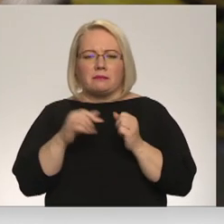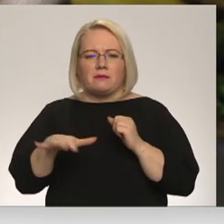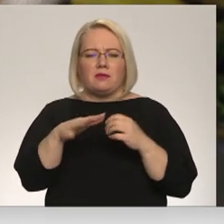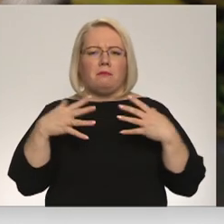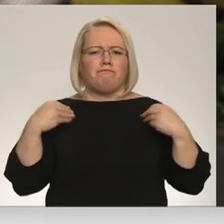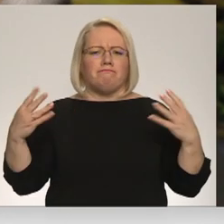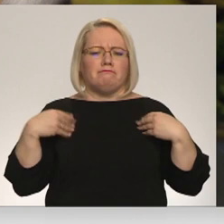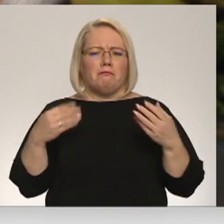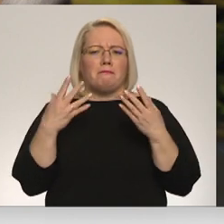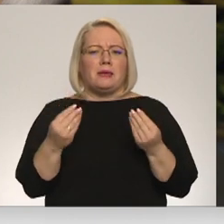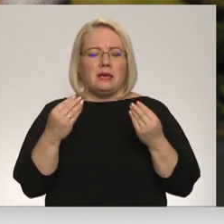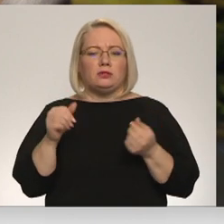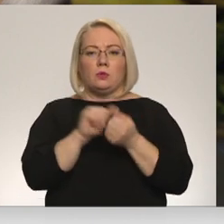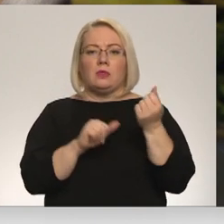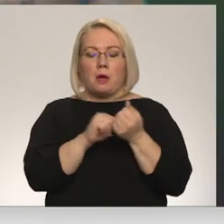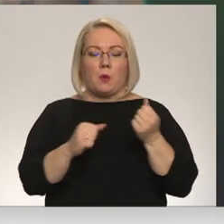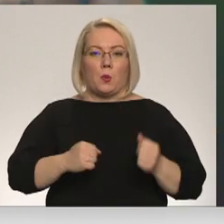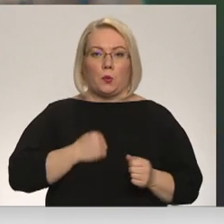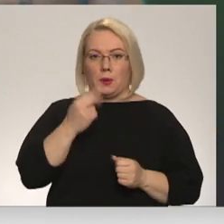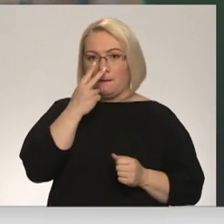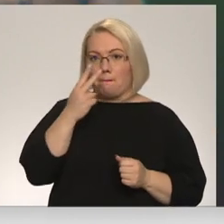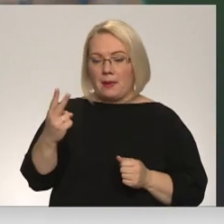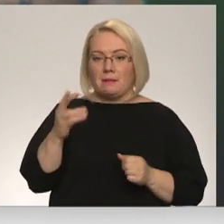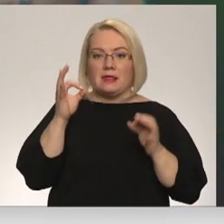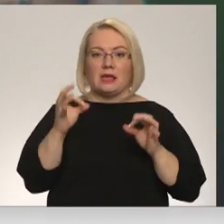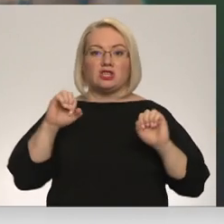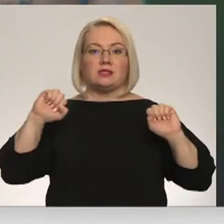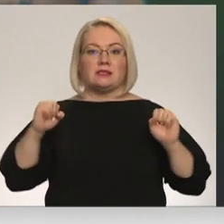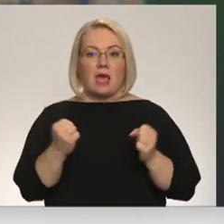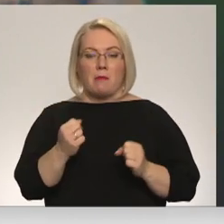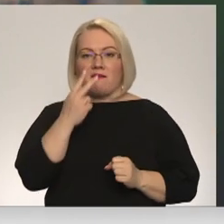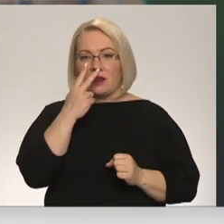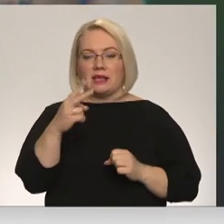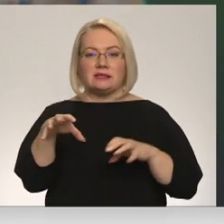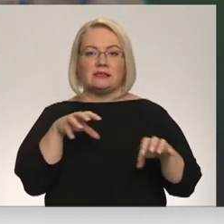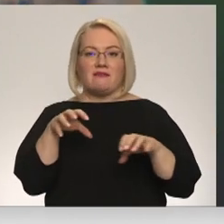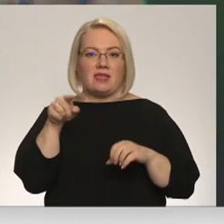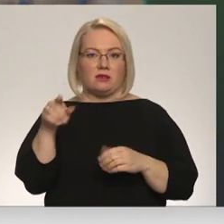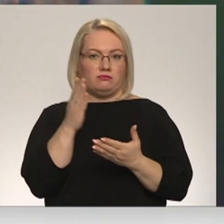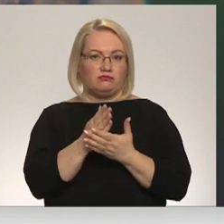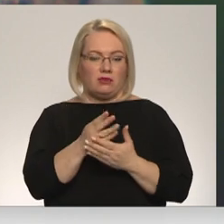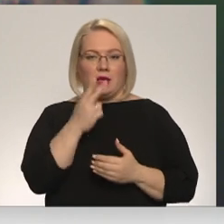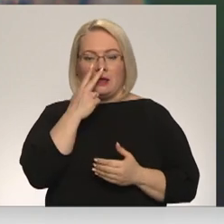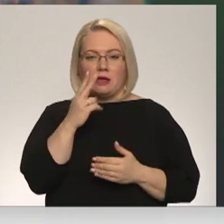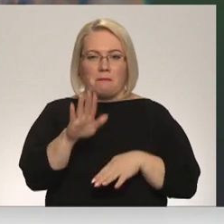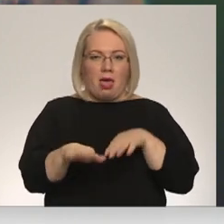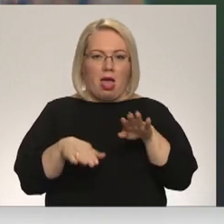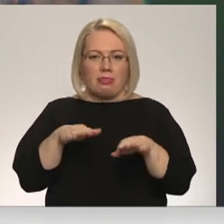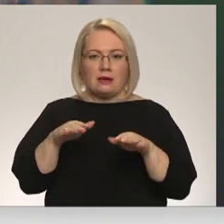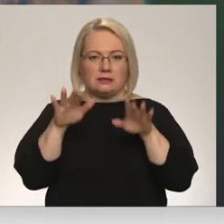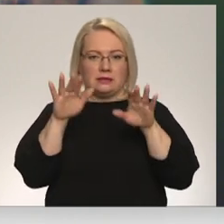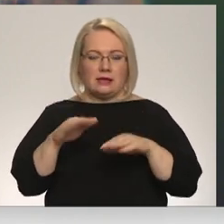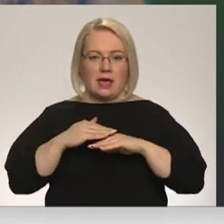kažoks, kura dēļ dabā to grūti pamanīt. Bet tieši ziemā visbiežāk var manīt dzīvnieku klātbūtni, redzot tā pēdas sniegā.